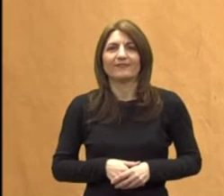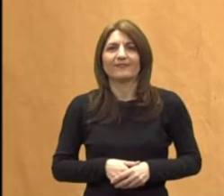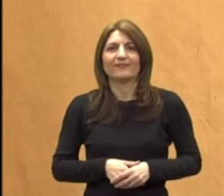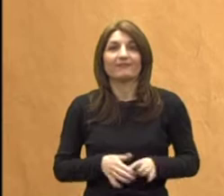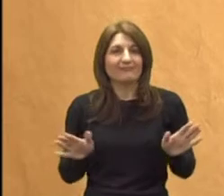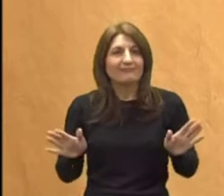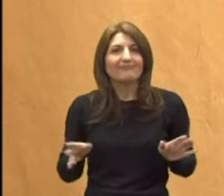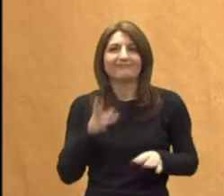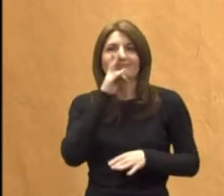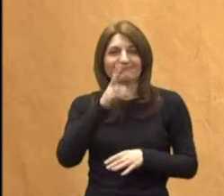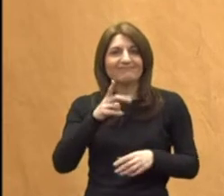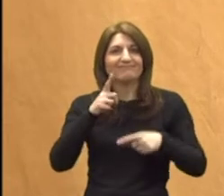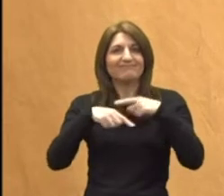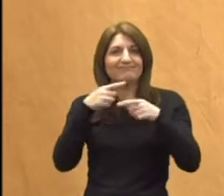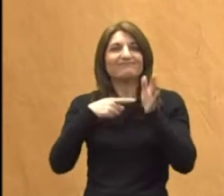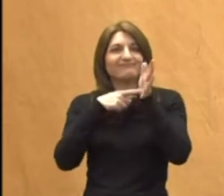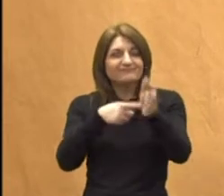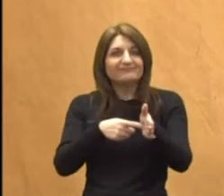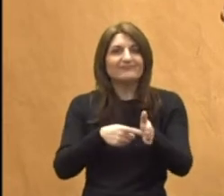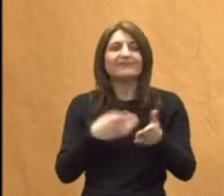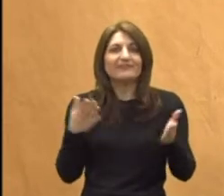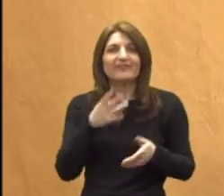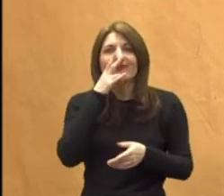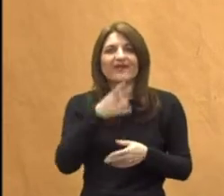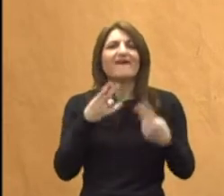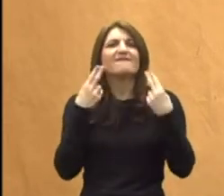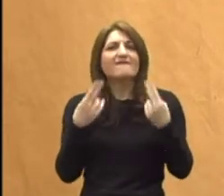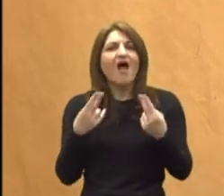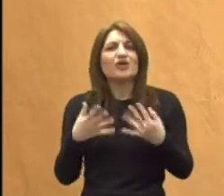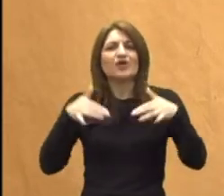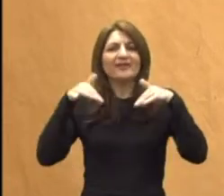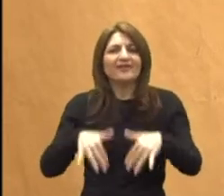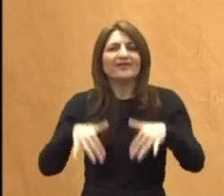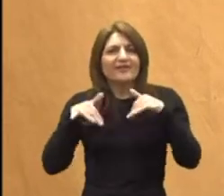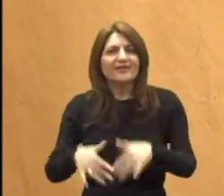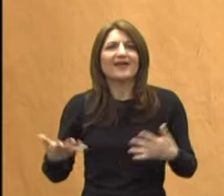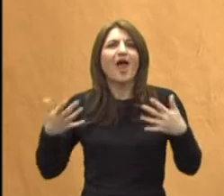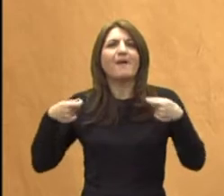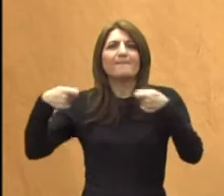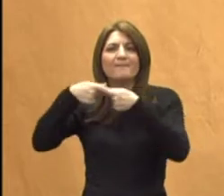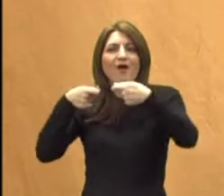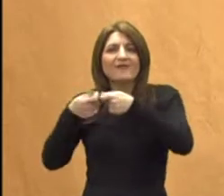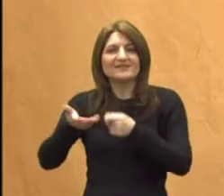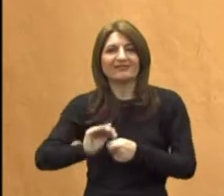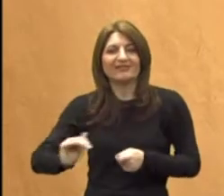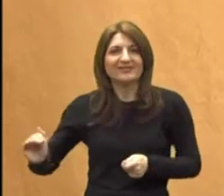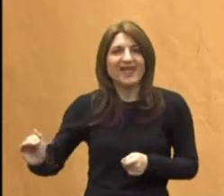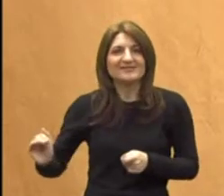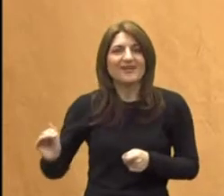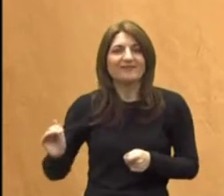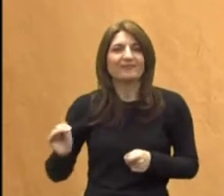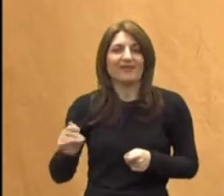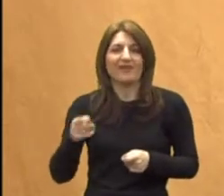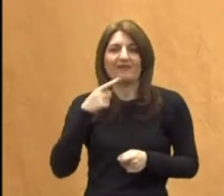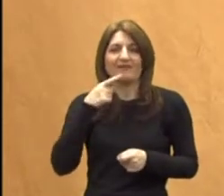Prilog koji smo vidjeli baš nam pokazuje koliko je važnost te igre interaktivne sa djecom. Jer možda, evo reći će nam